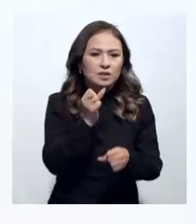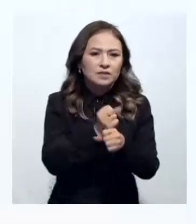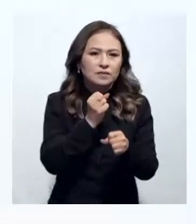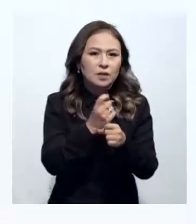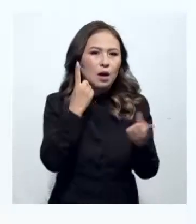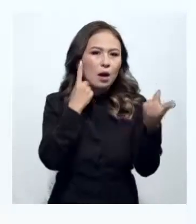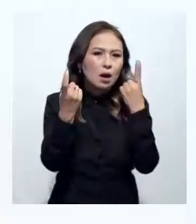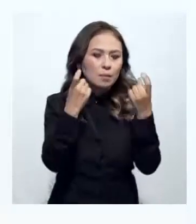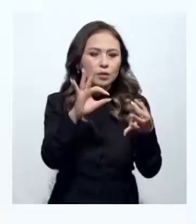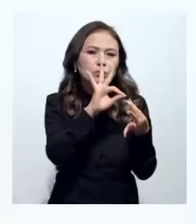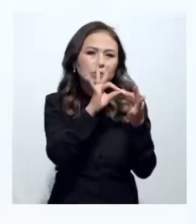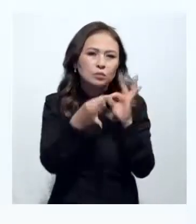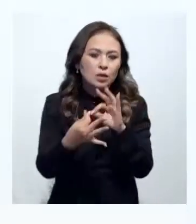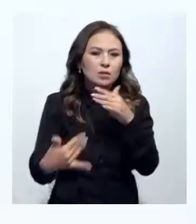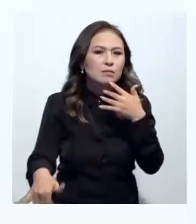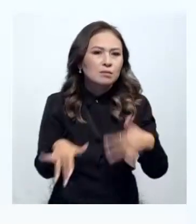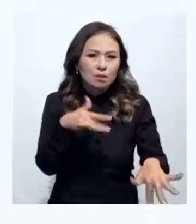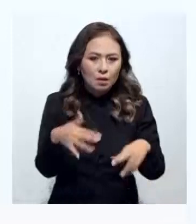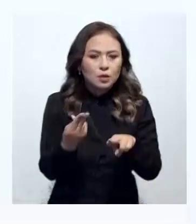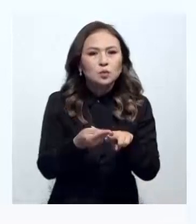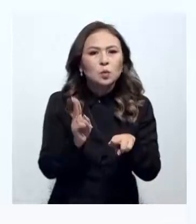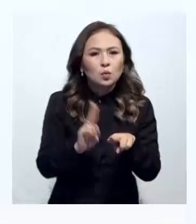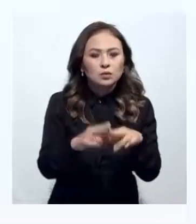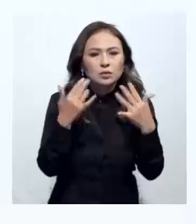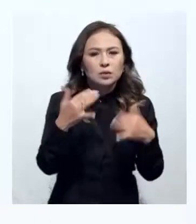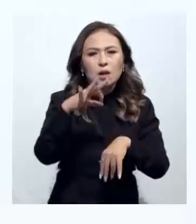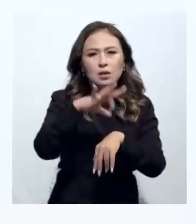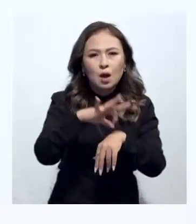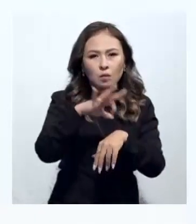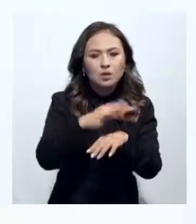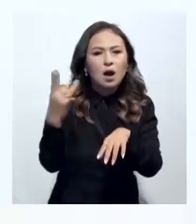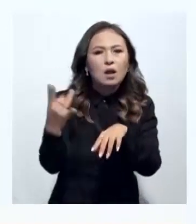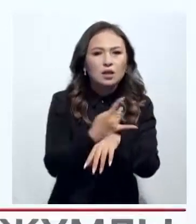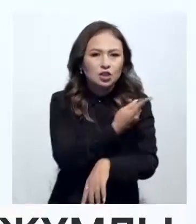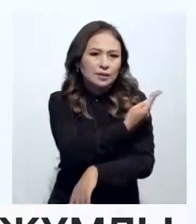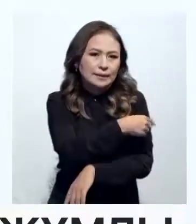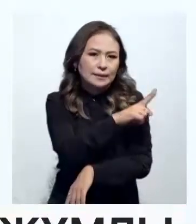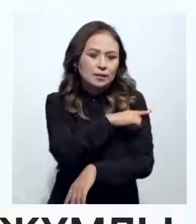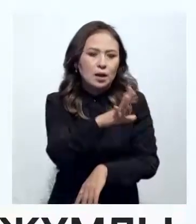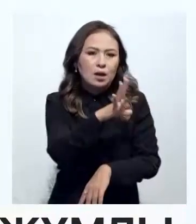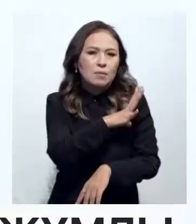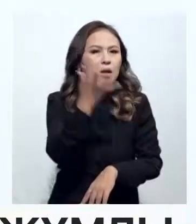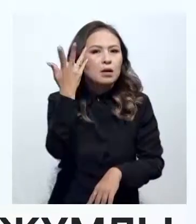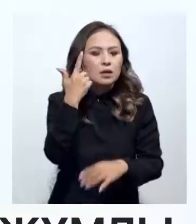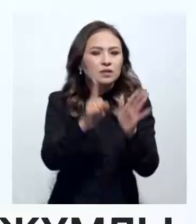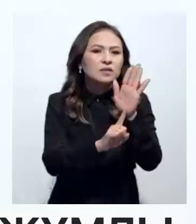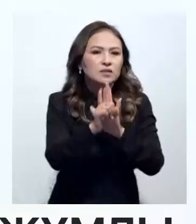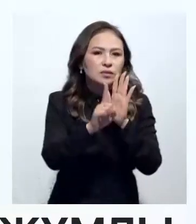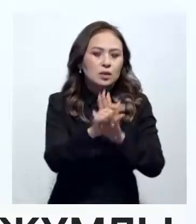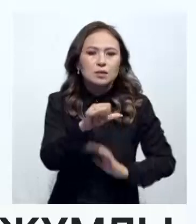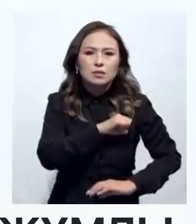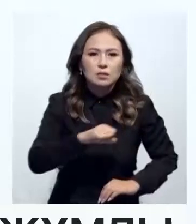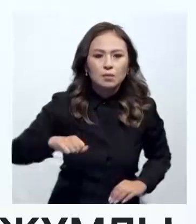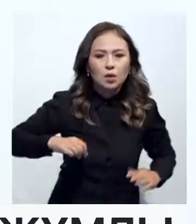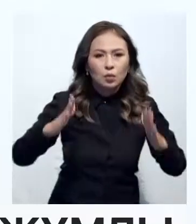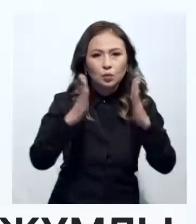ақпаратық түсіндірмен жұмыстарыны әлсіздігін байқатады. Науққастар алғашқы клиникалық бергілері басталғанан кен өз беттерінші